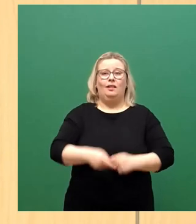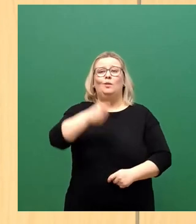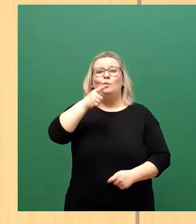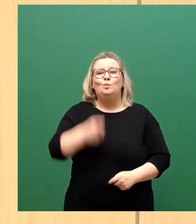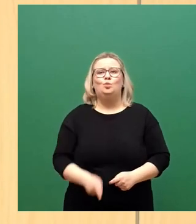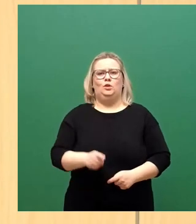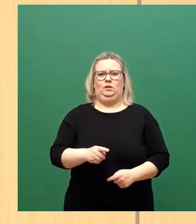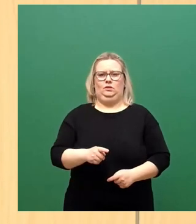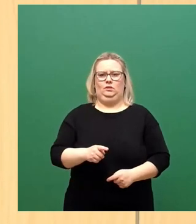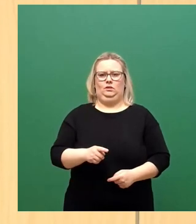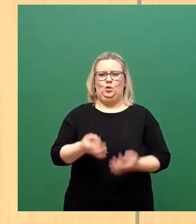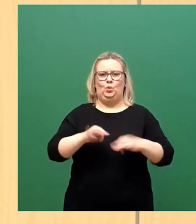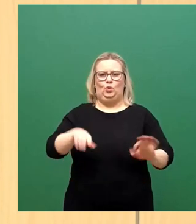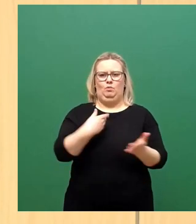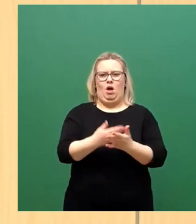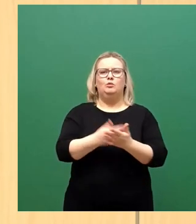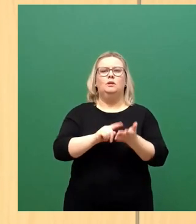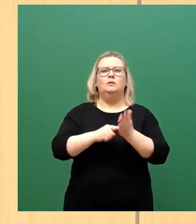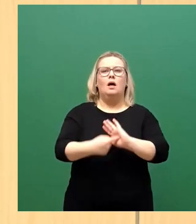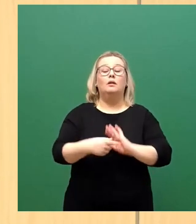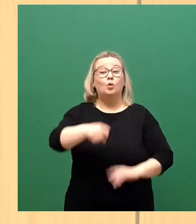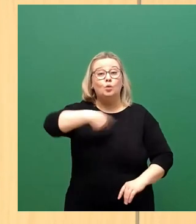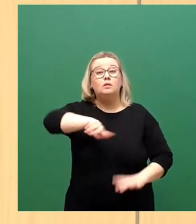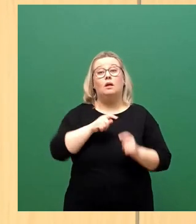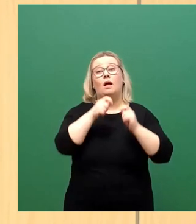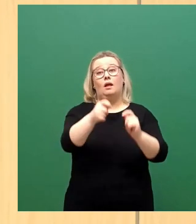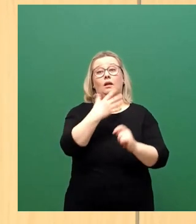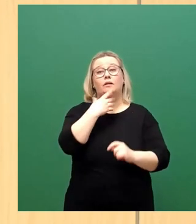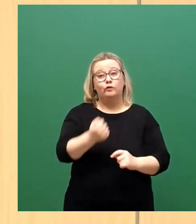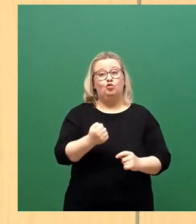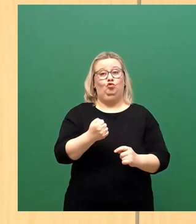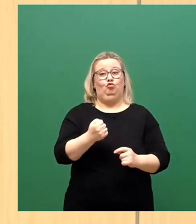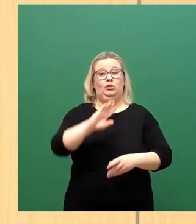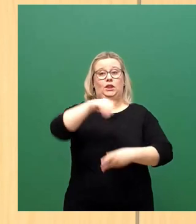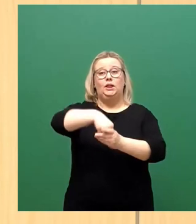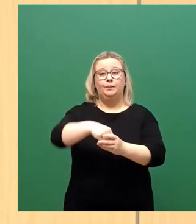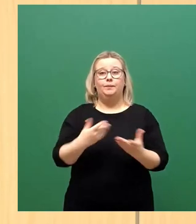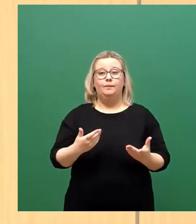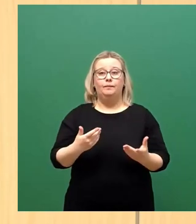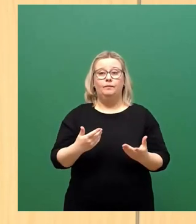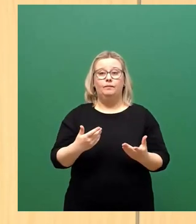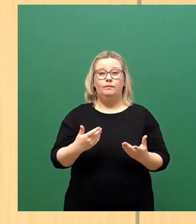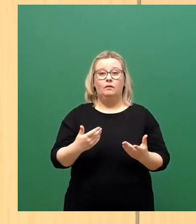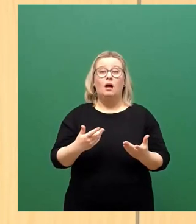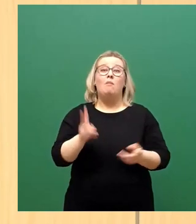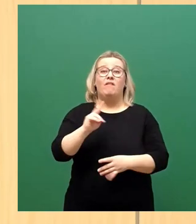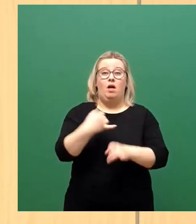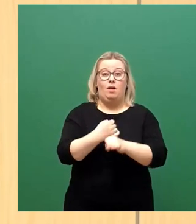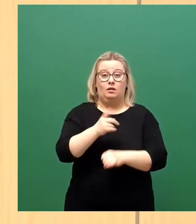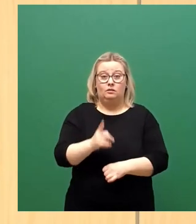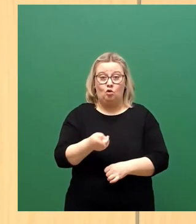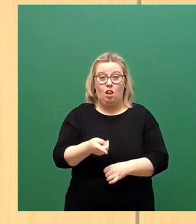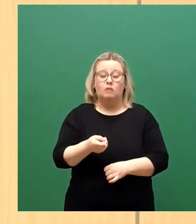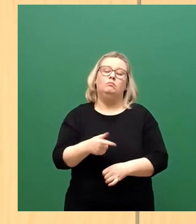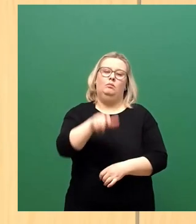machen. Unser Antrag wollte und will einen Beitrag dazu leisten. Tun aber muss es der Oberbürgermeister. Und damit